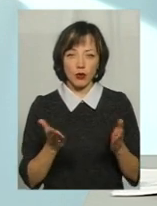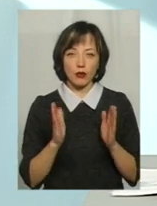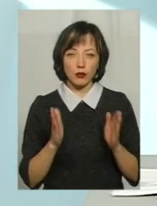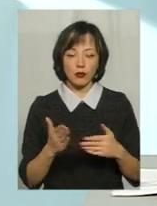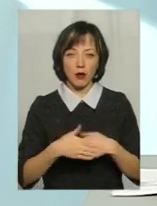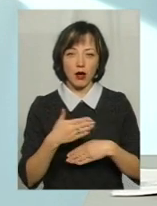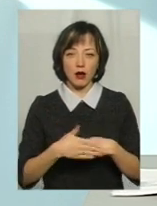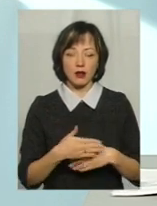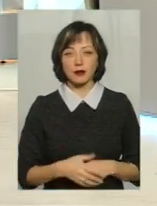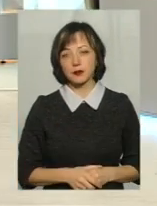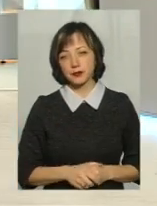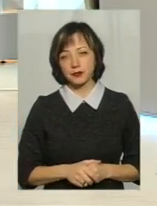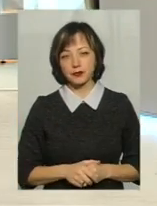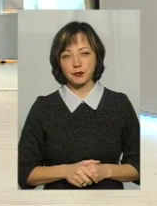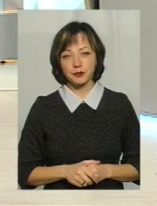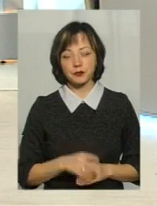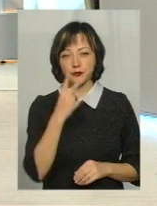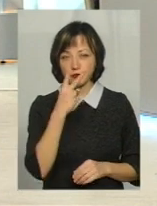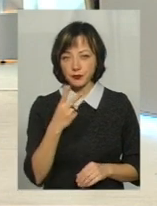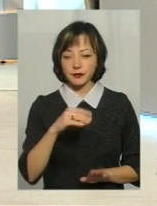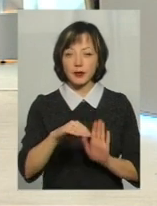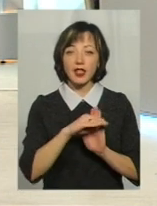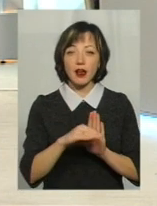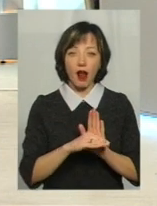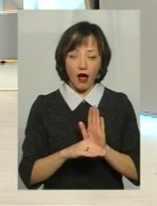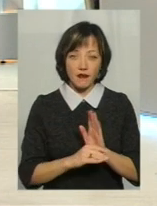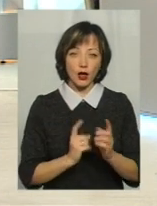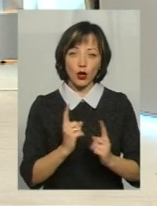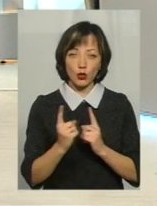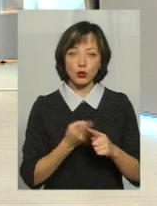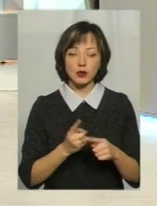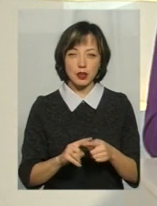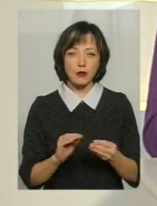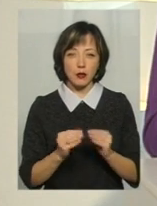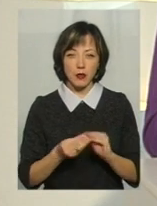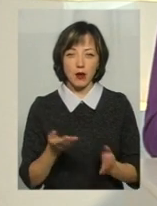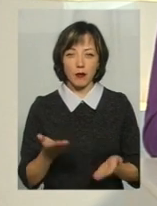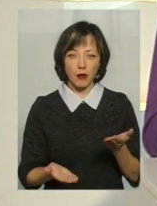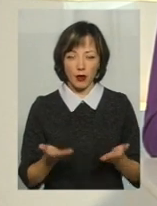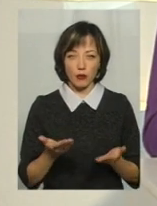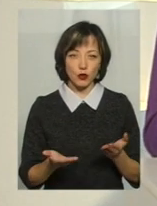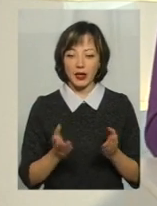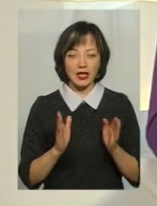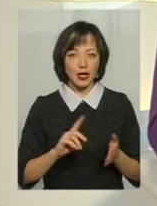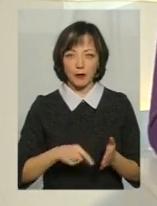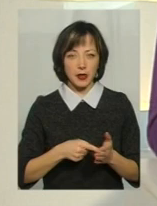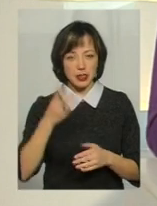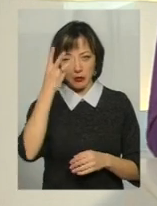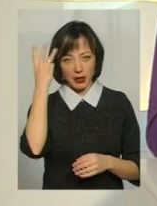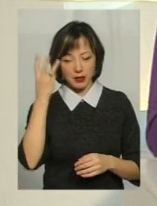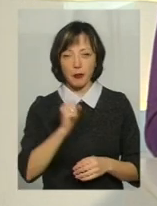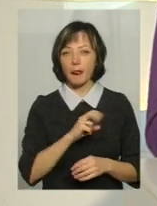карати перевізників. Ну, дивіться, графіки руху, насправді, це є проблема, мабуть, так і не тільки місті Хмельницькому,